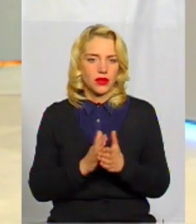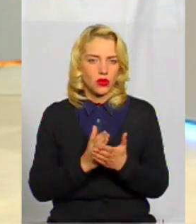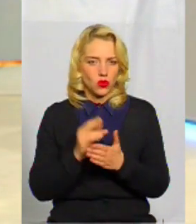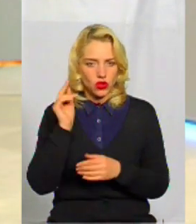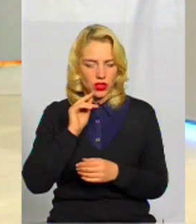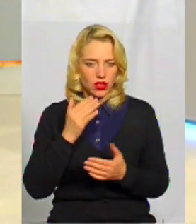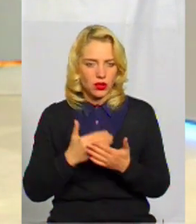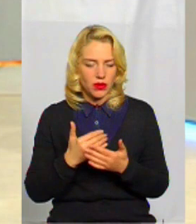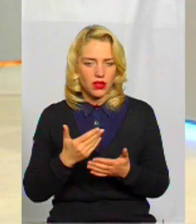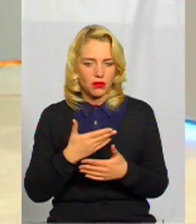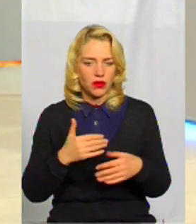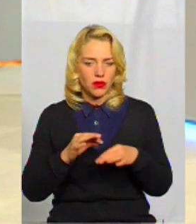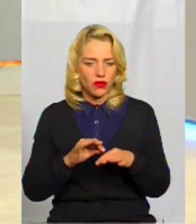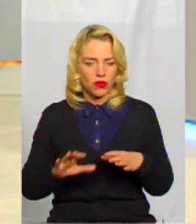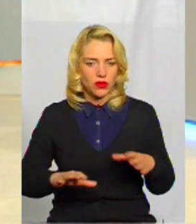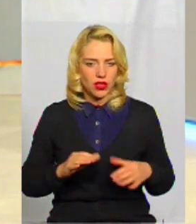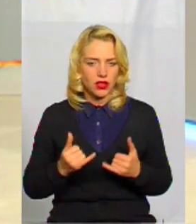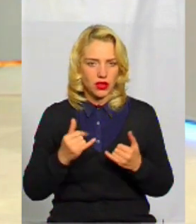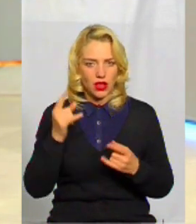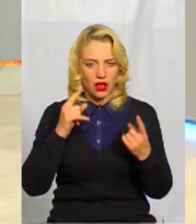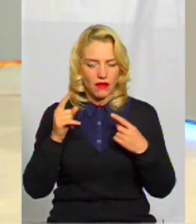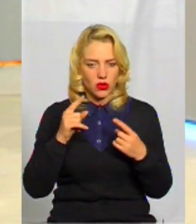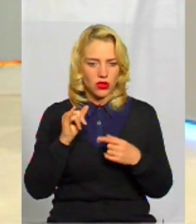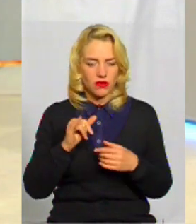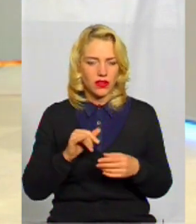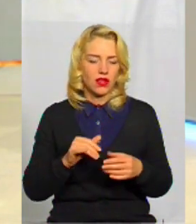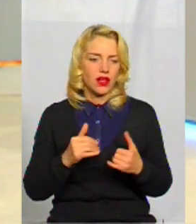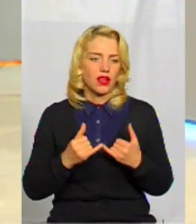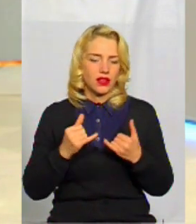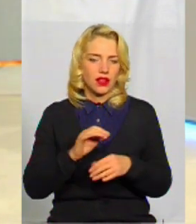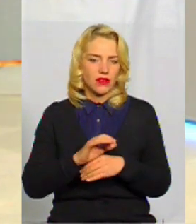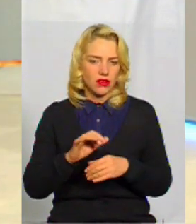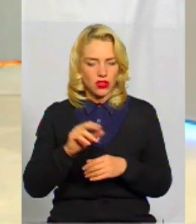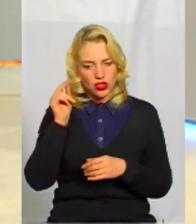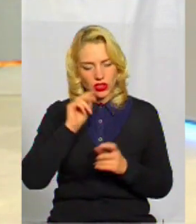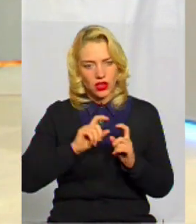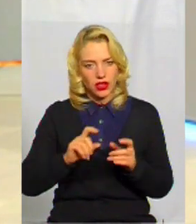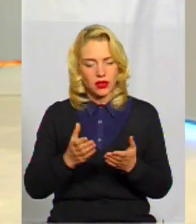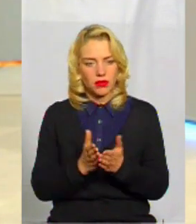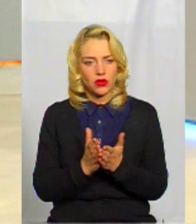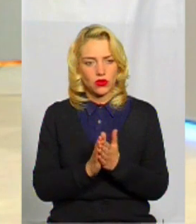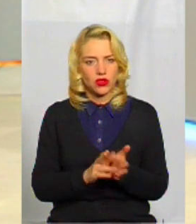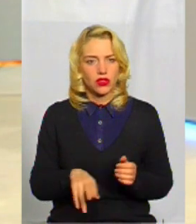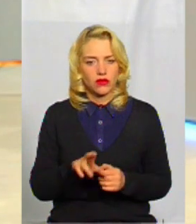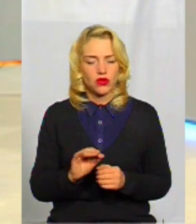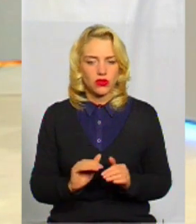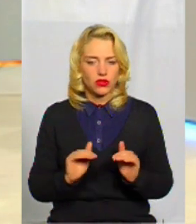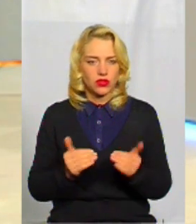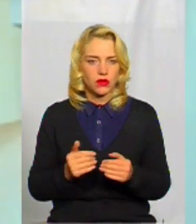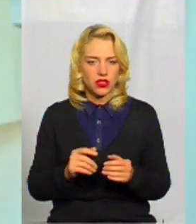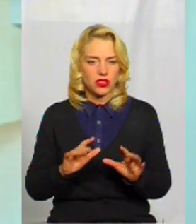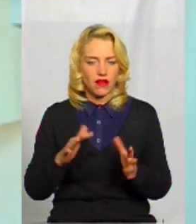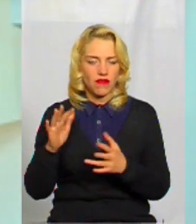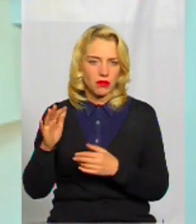наприклад, проводимо тренінги для авторів та видавництв шкільних підручників щодо зменшення